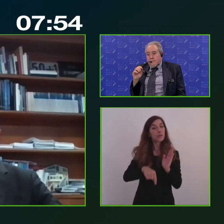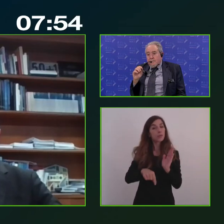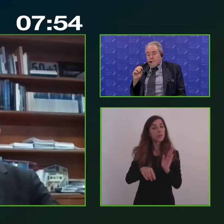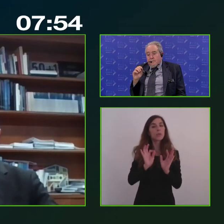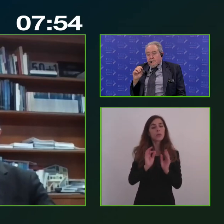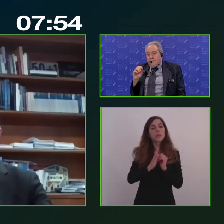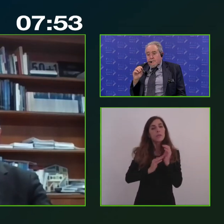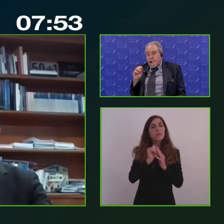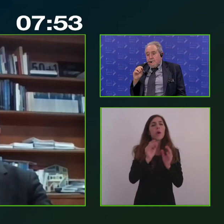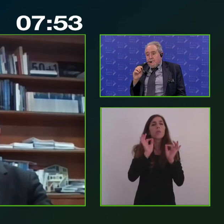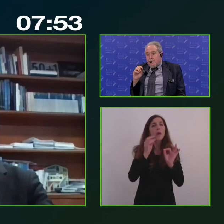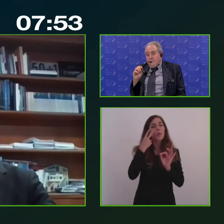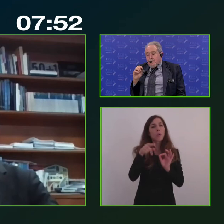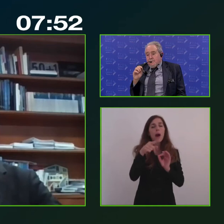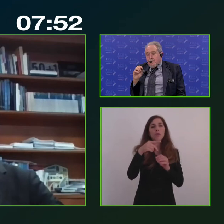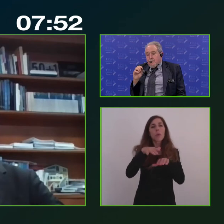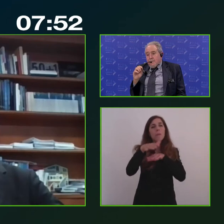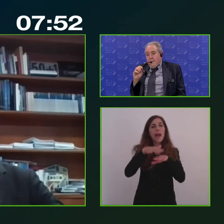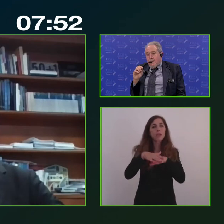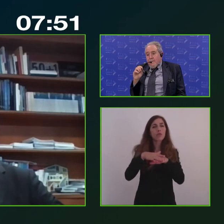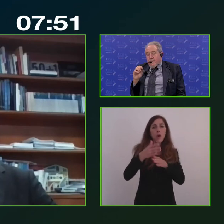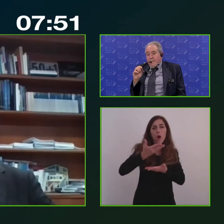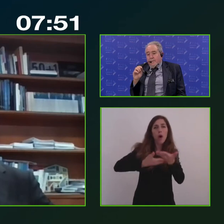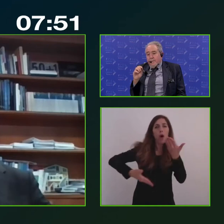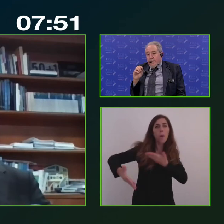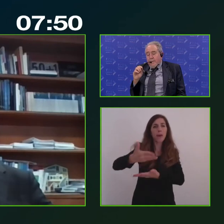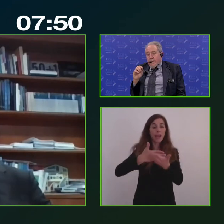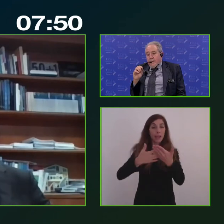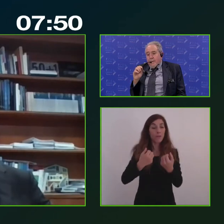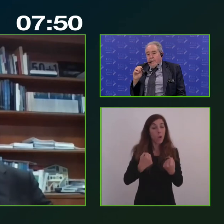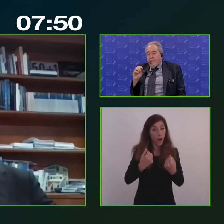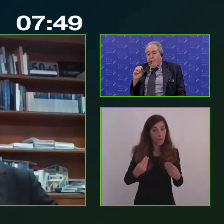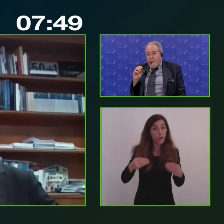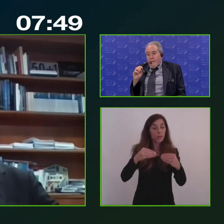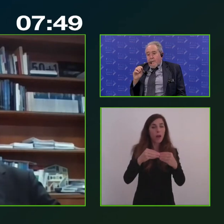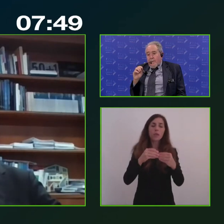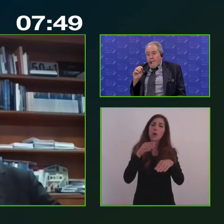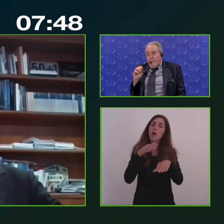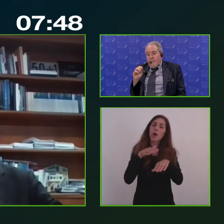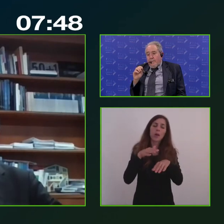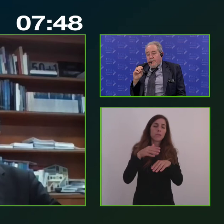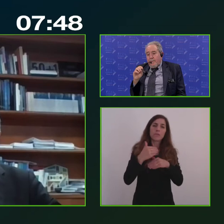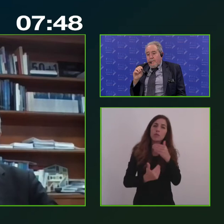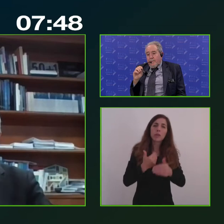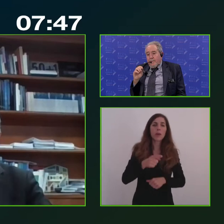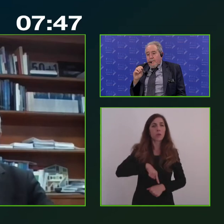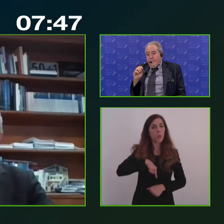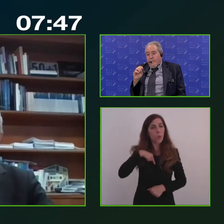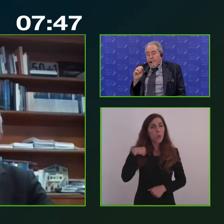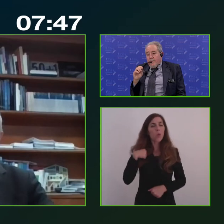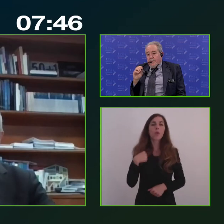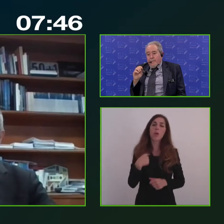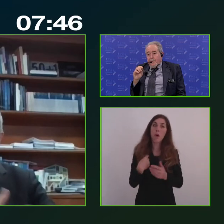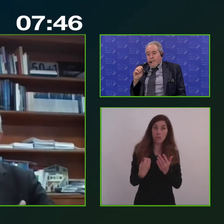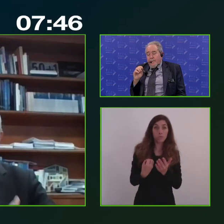rafforzata e con un coinvolgimento che è stato lungo e fruttuoso, ha coinvolto tantissimi soggetti